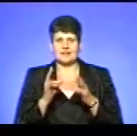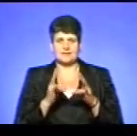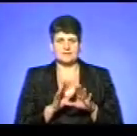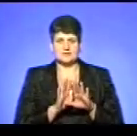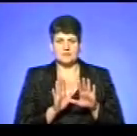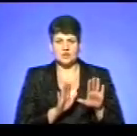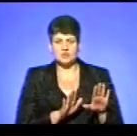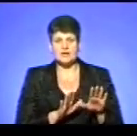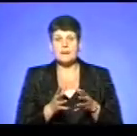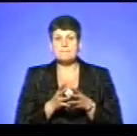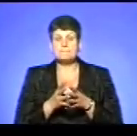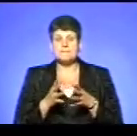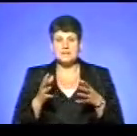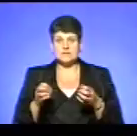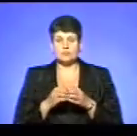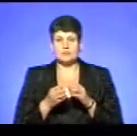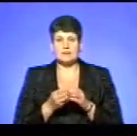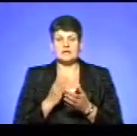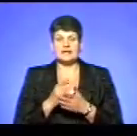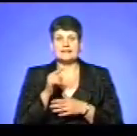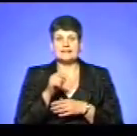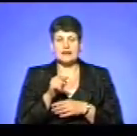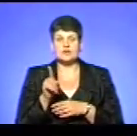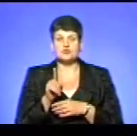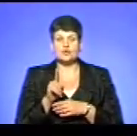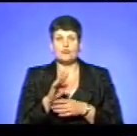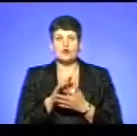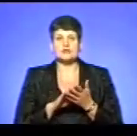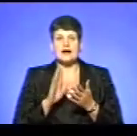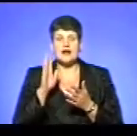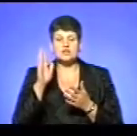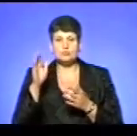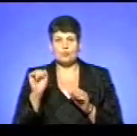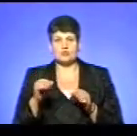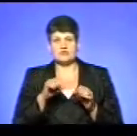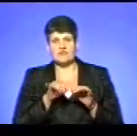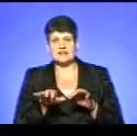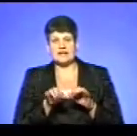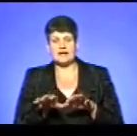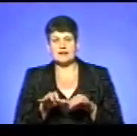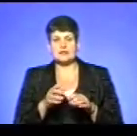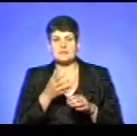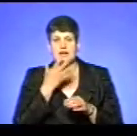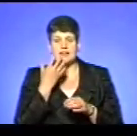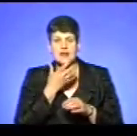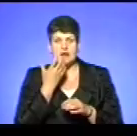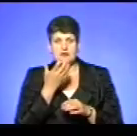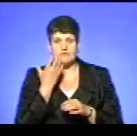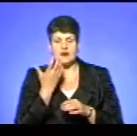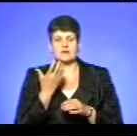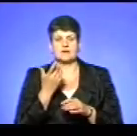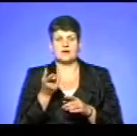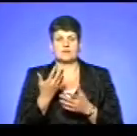загрозу найбільше становить те паливо, яке в подальшому може витекати. скажімо так, при нагріванні або попаданні